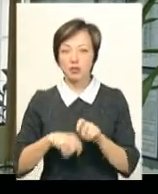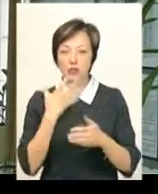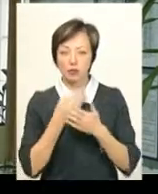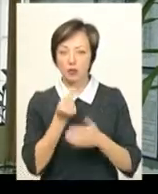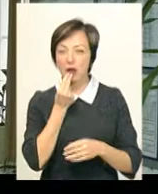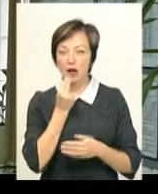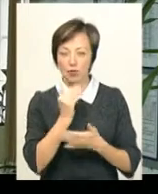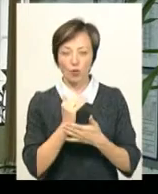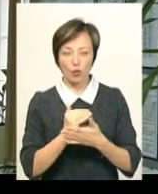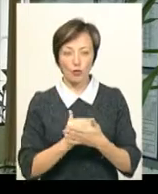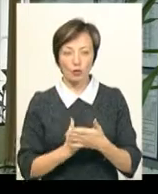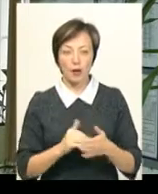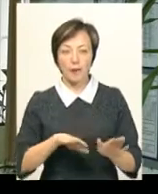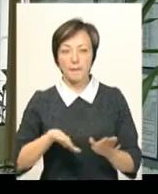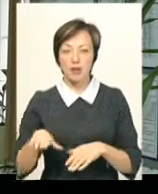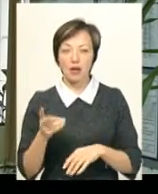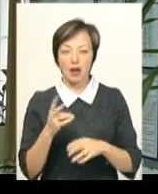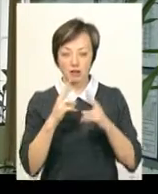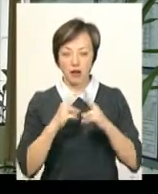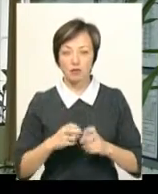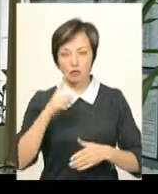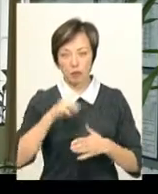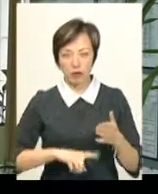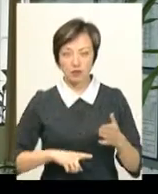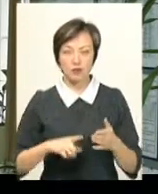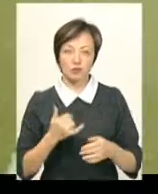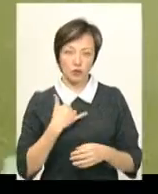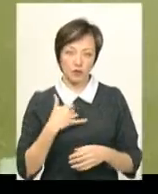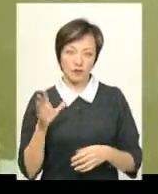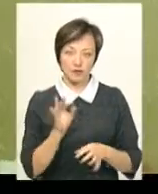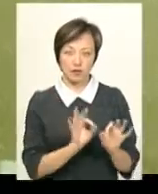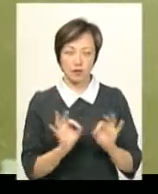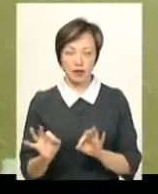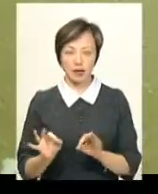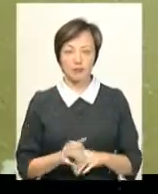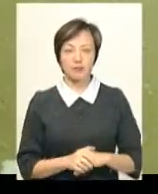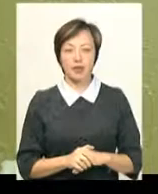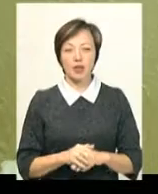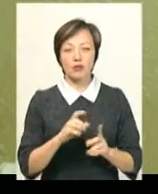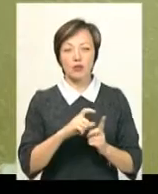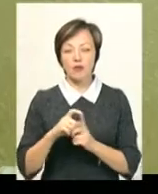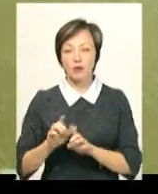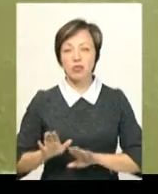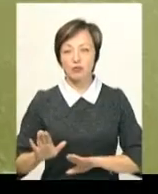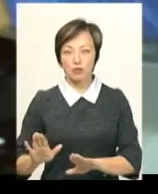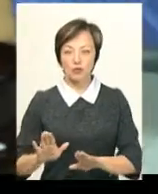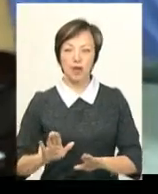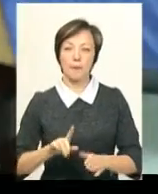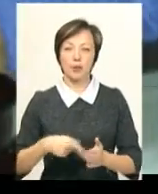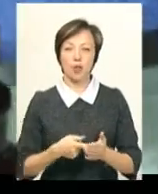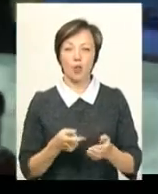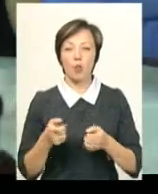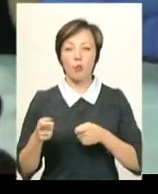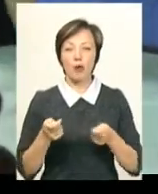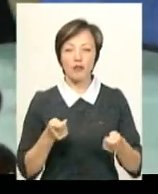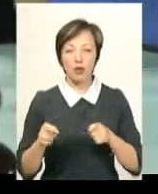раціоном. І після аналізів я вже впевнена, що зі мною все гаразд. За словами заступника міського управління охорони здоров'я,